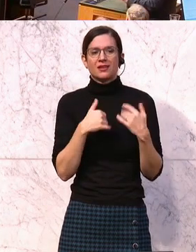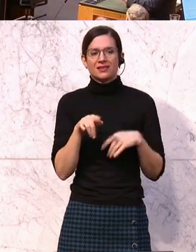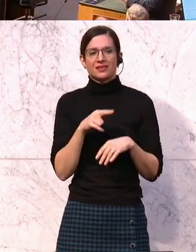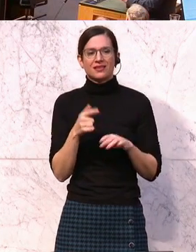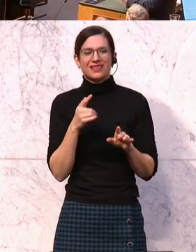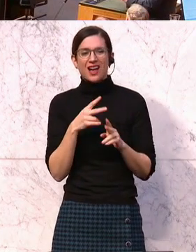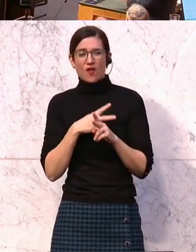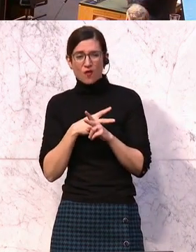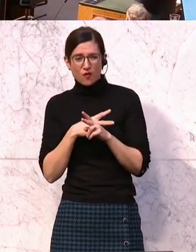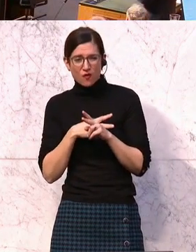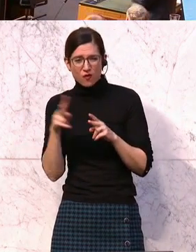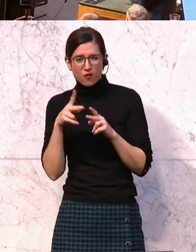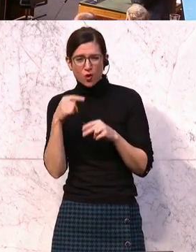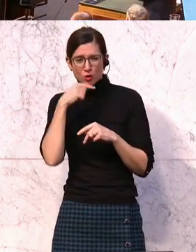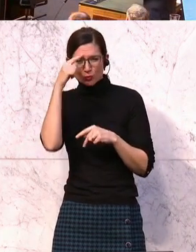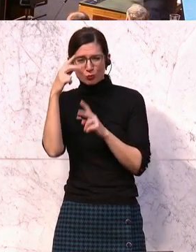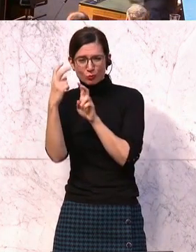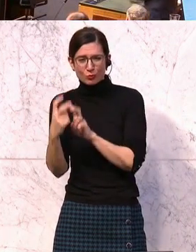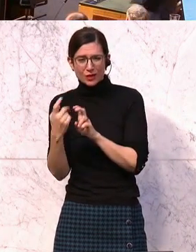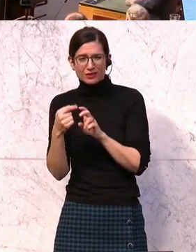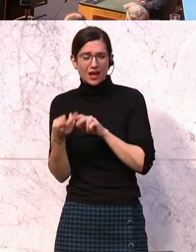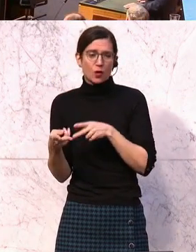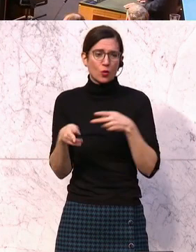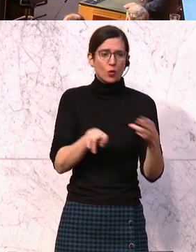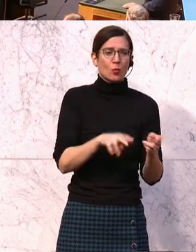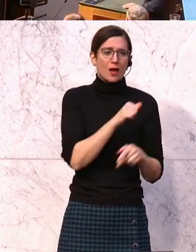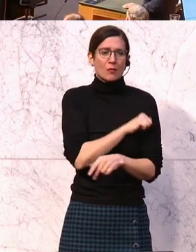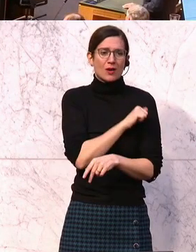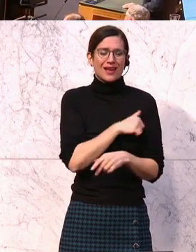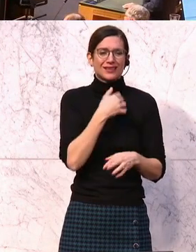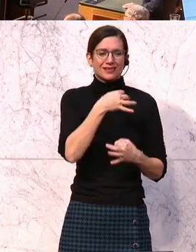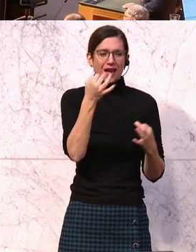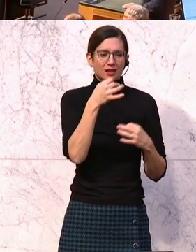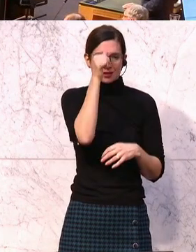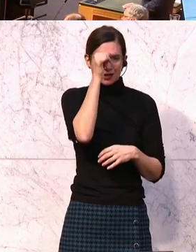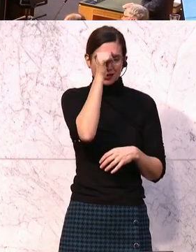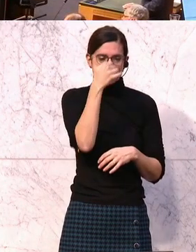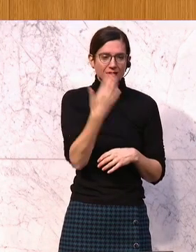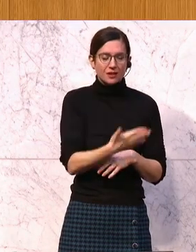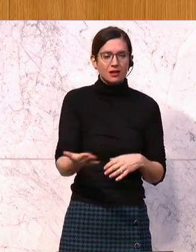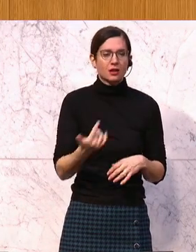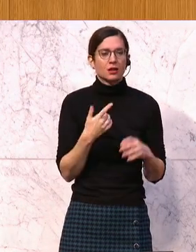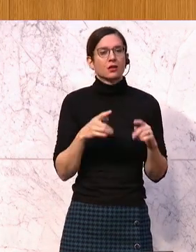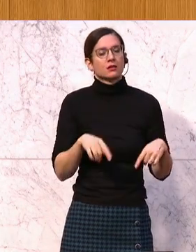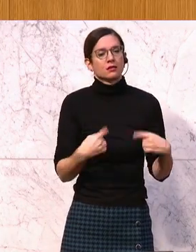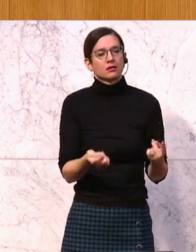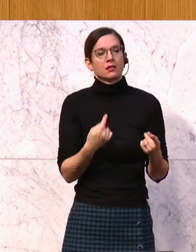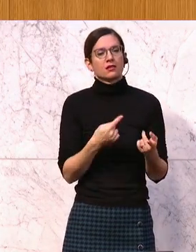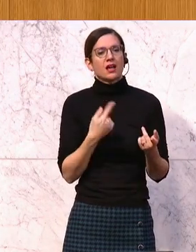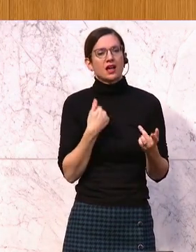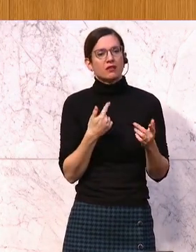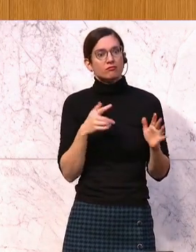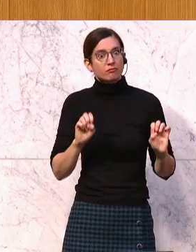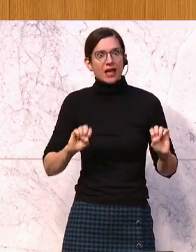dem vollstationären Bereich in den tagesklinischen, in den Ambulanten. Damit Steigerung der